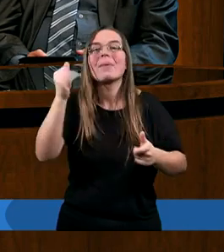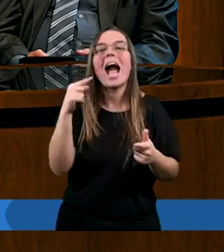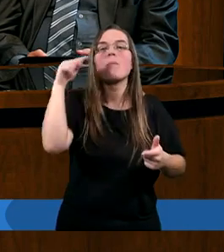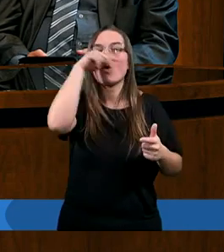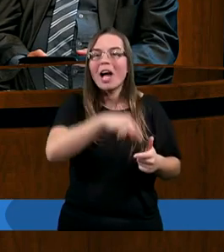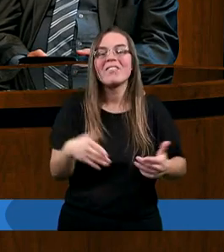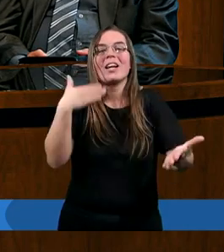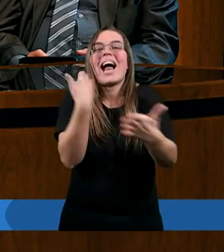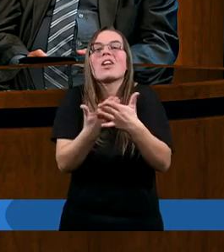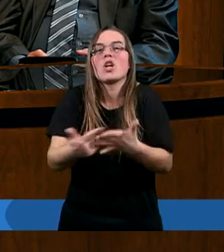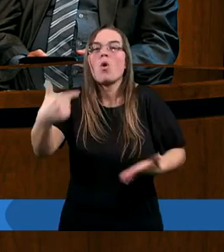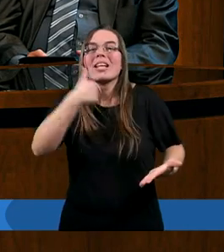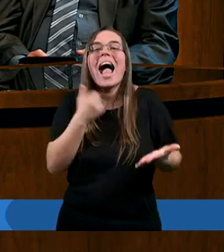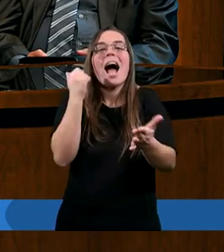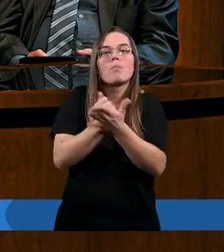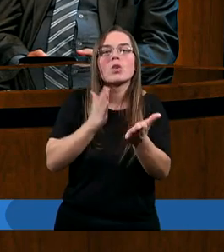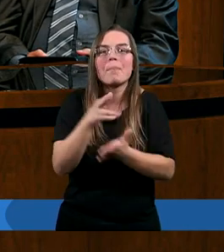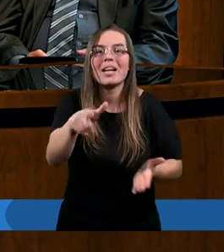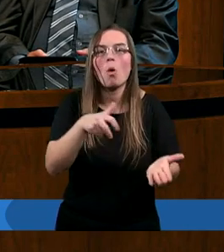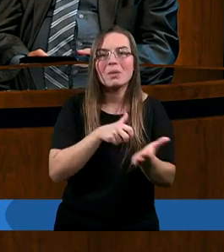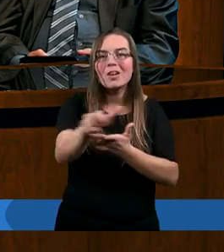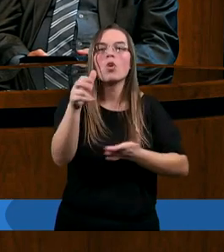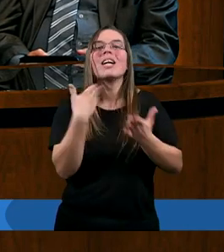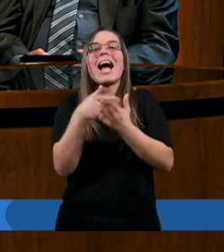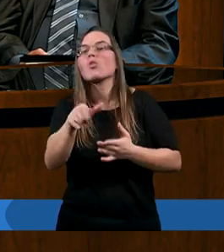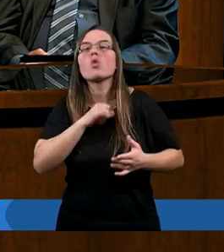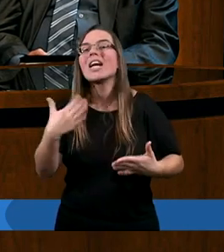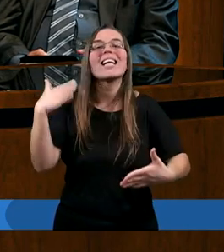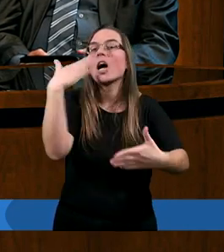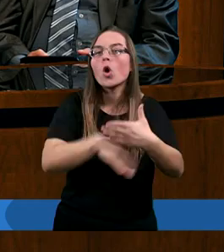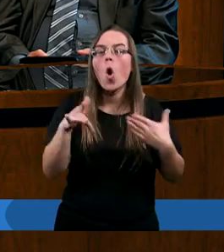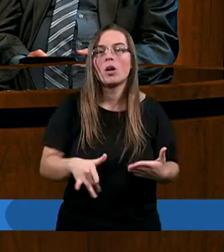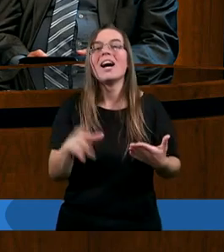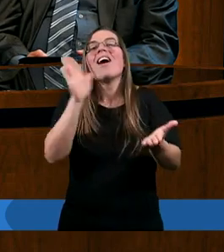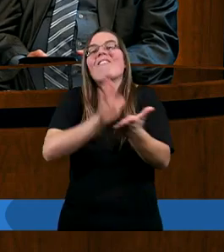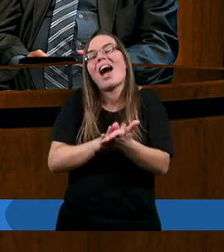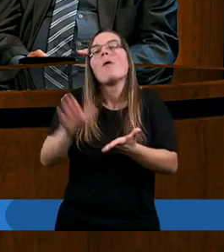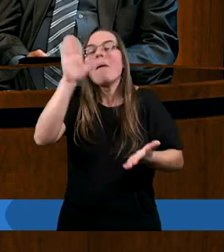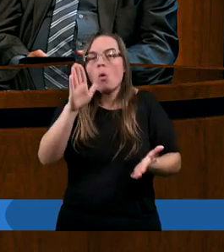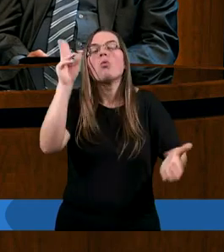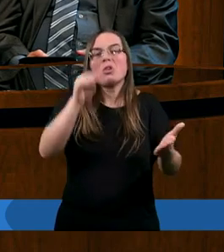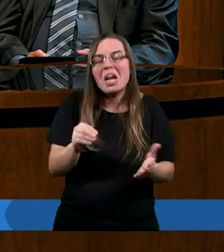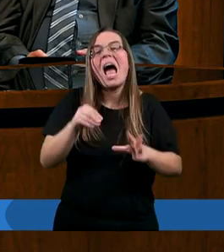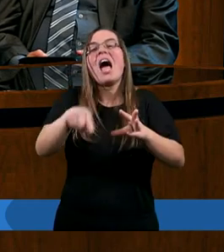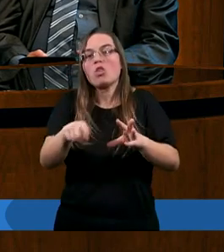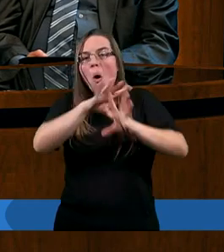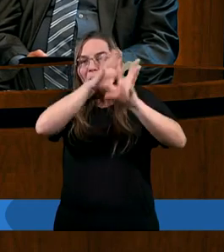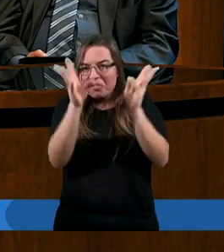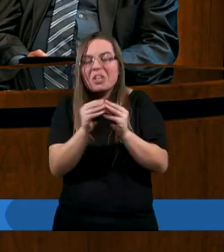muszę przez to przechodzić, dlaczego to trwa, dlaczego to się nie kończy, tak? No chwała Bogu, że to się właśnie